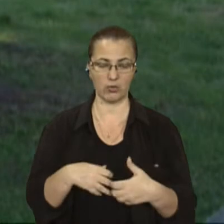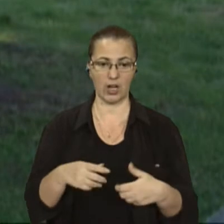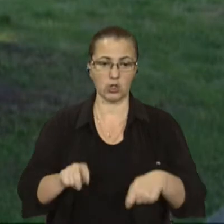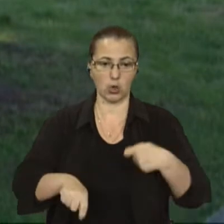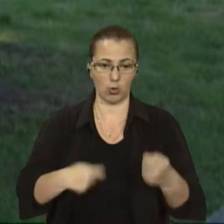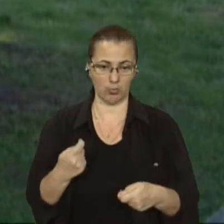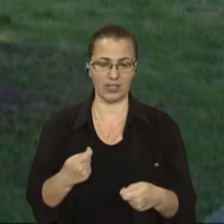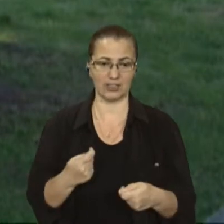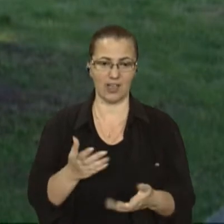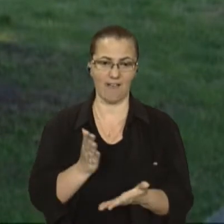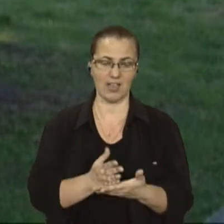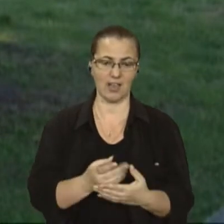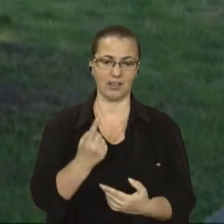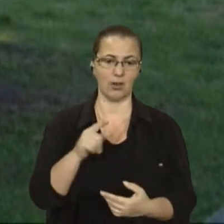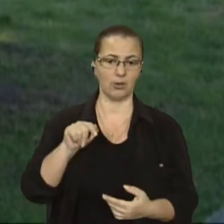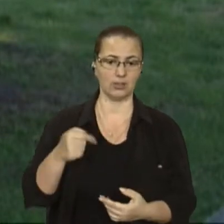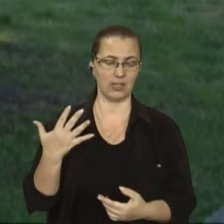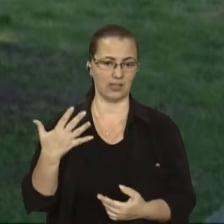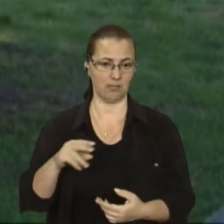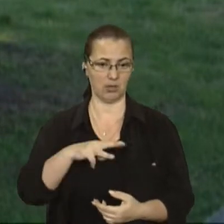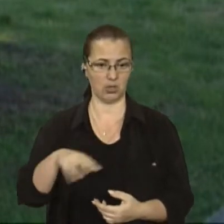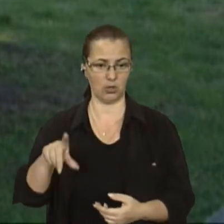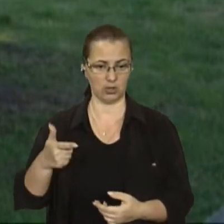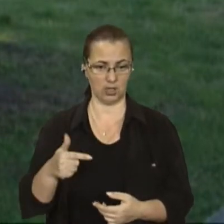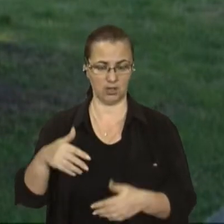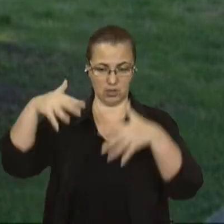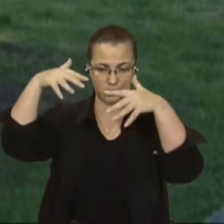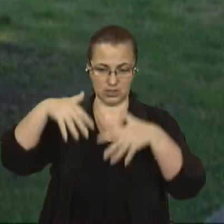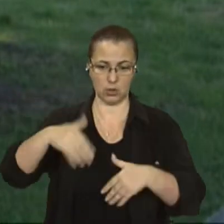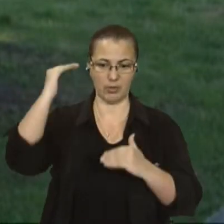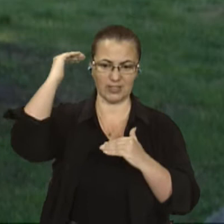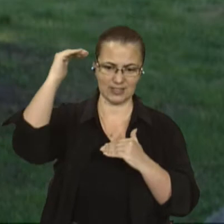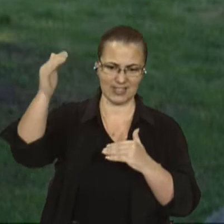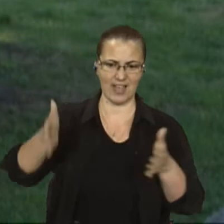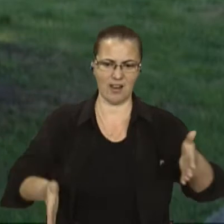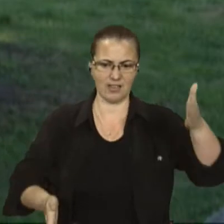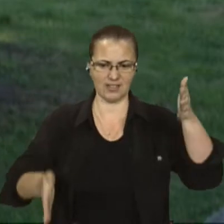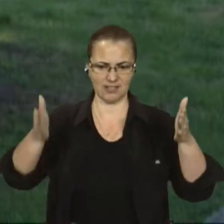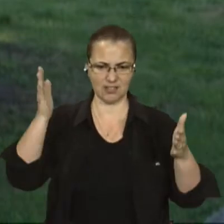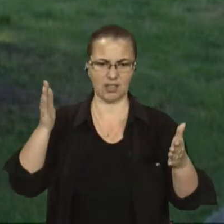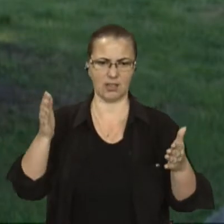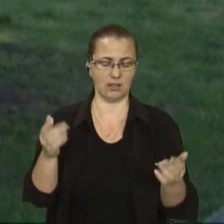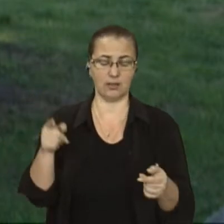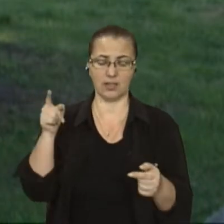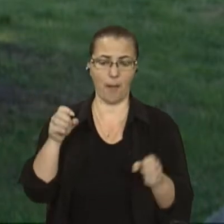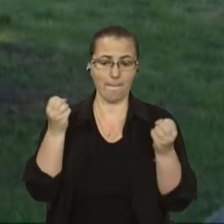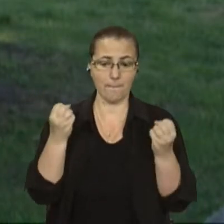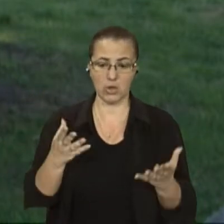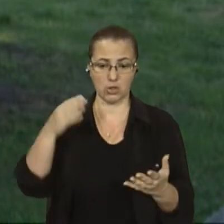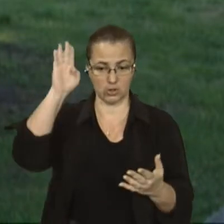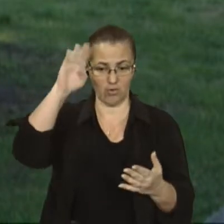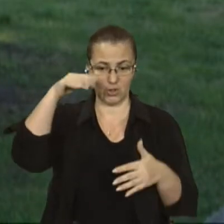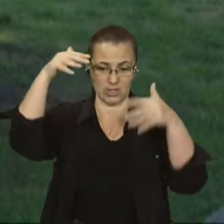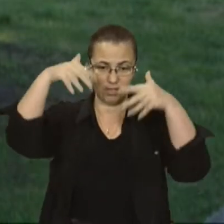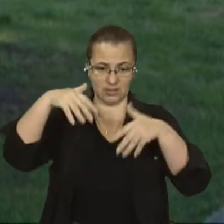нанесено на півтора мільйона гривень, де було затоплено стеля, стіни, там просто текла вода,